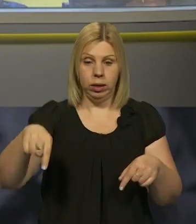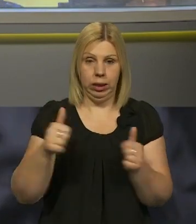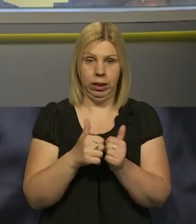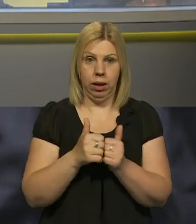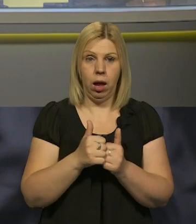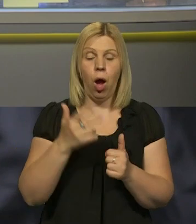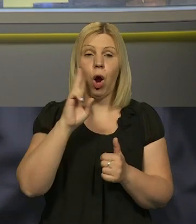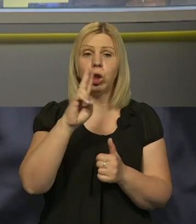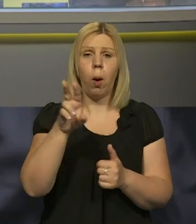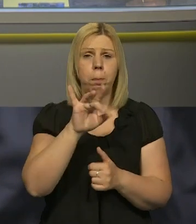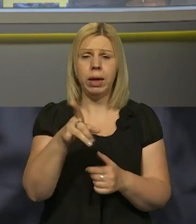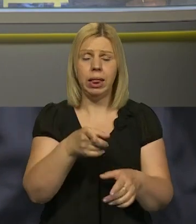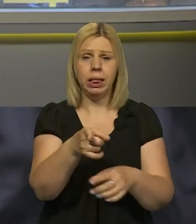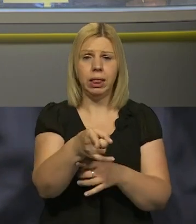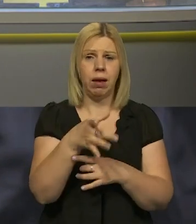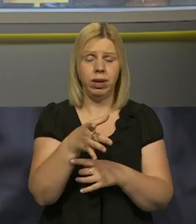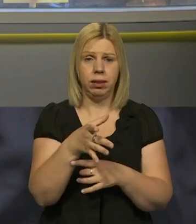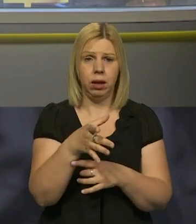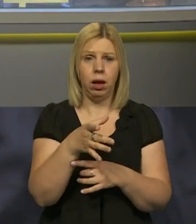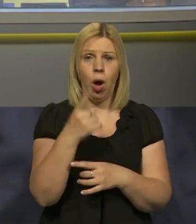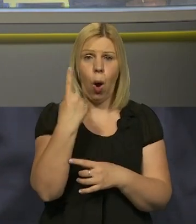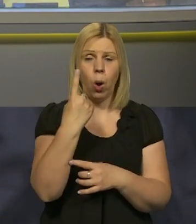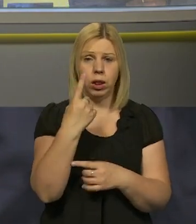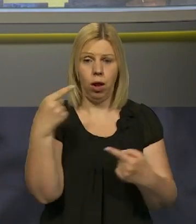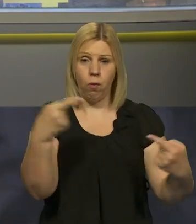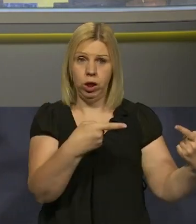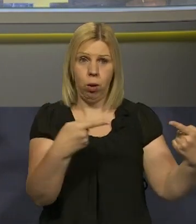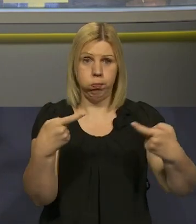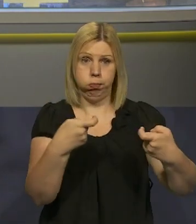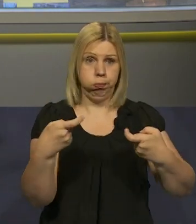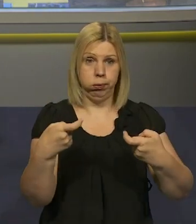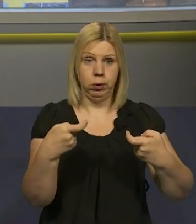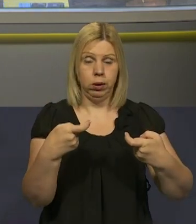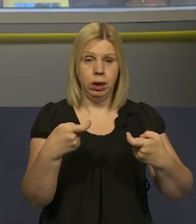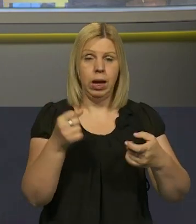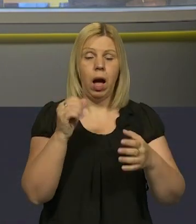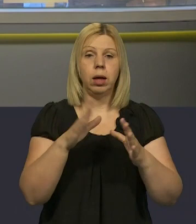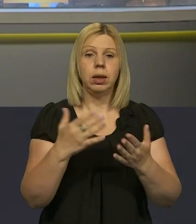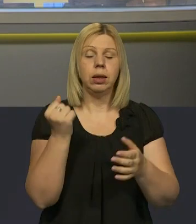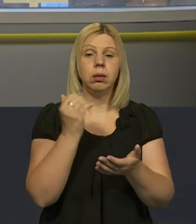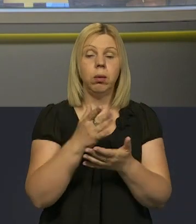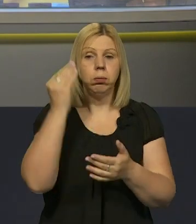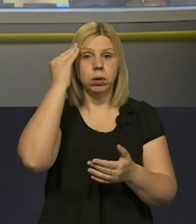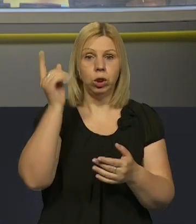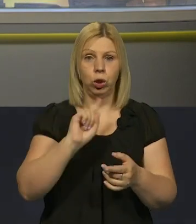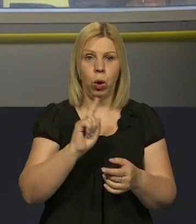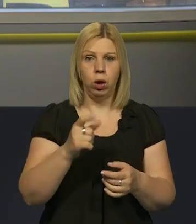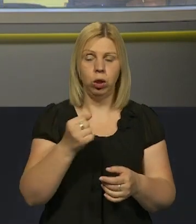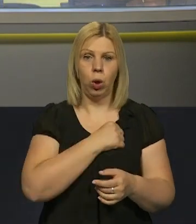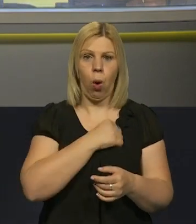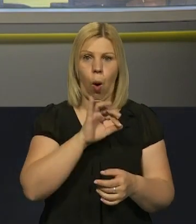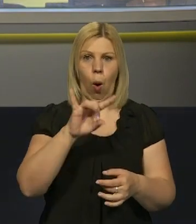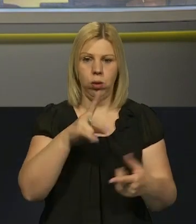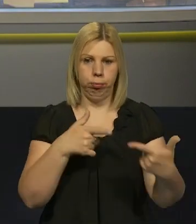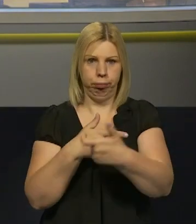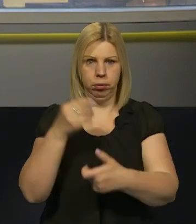хто би не вистрілив один в одного, то складається враження, що вони стріляють в солдата ООН.